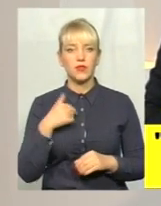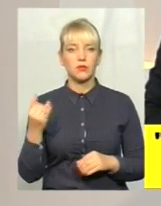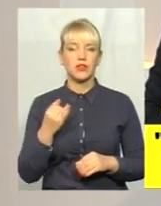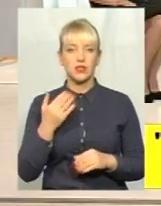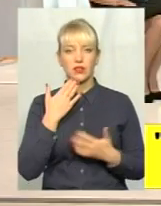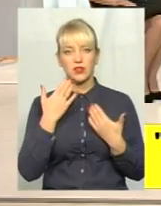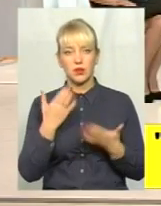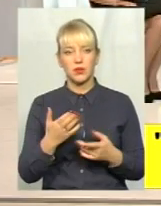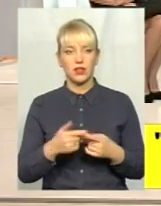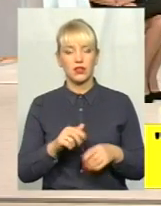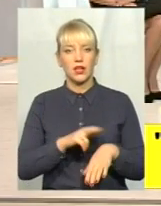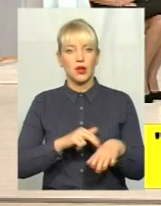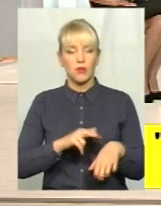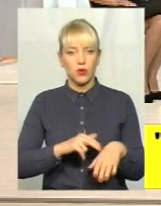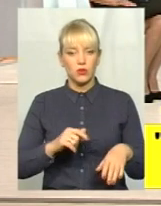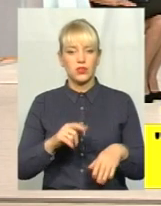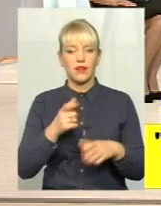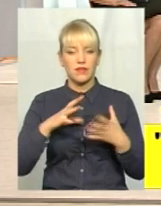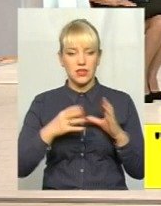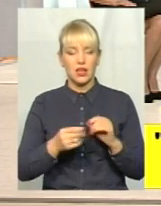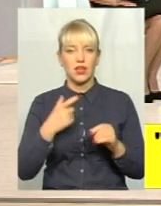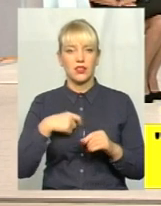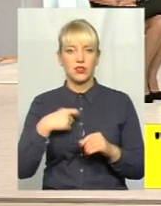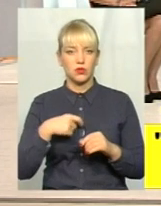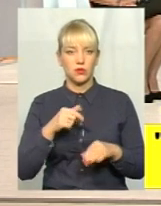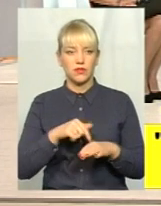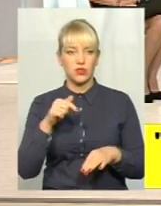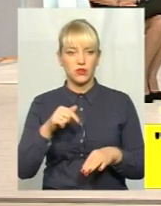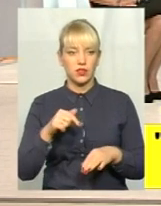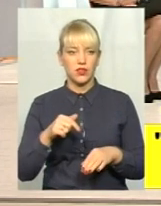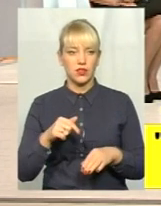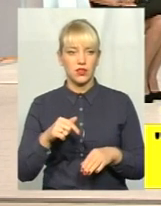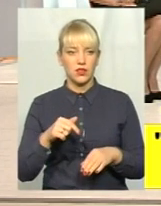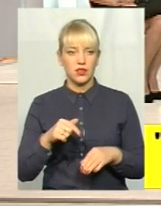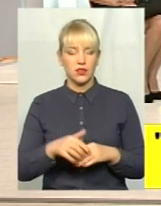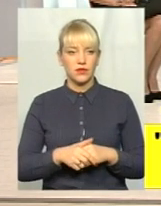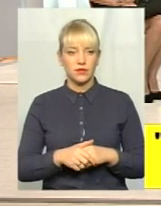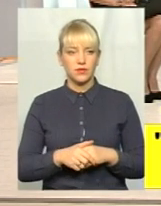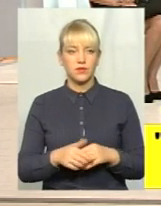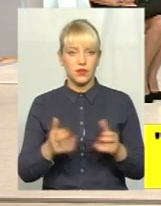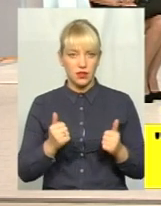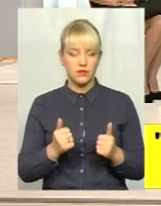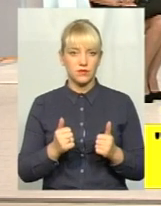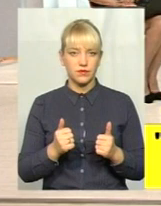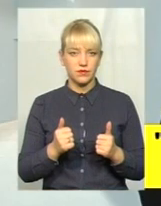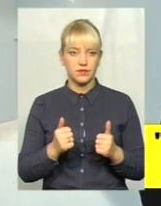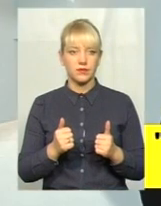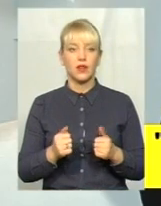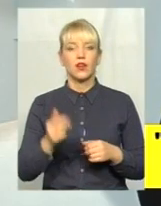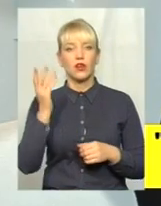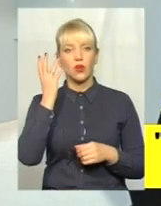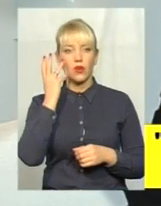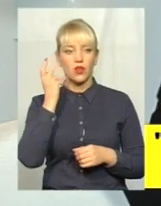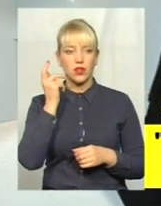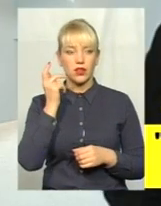поліція взагалі на собі відчуває брак місць для паркування? Так, звичайно. Навіть коли